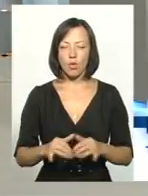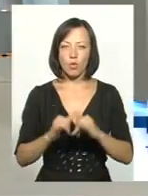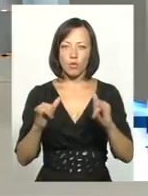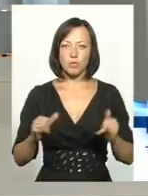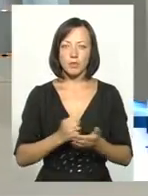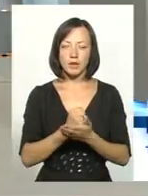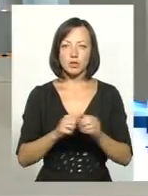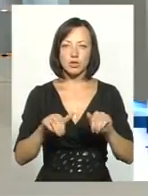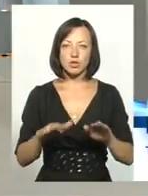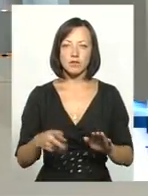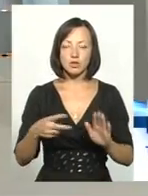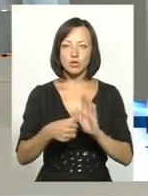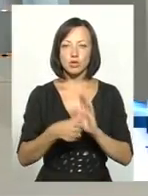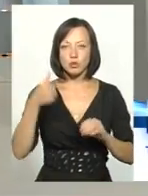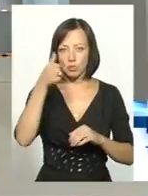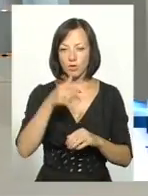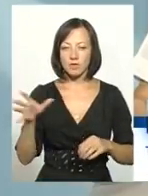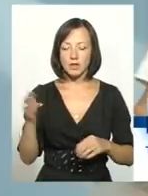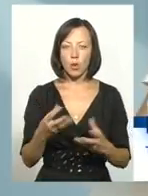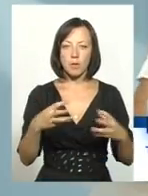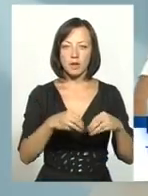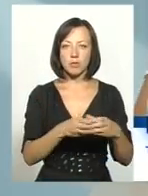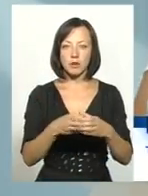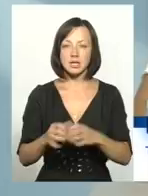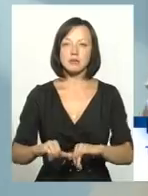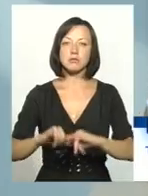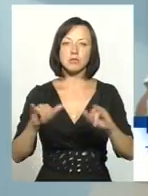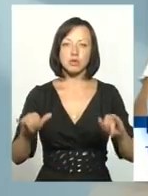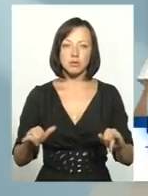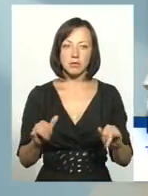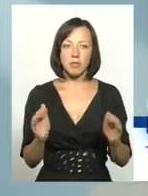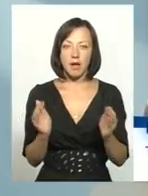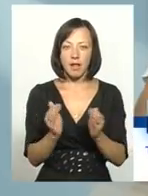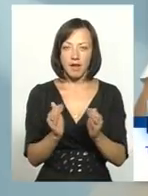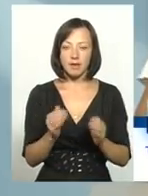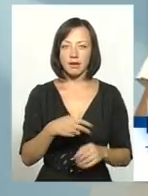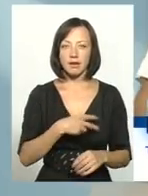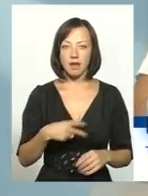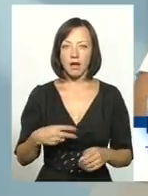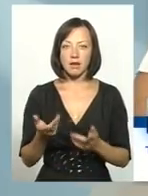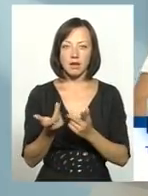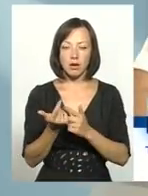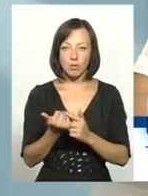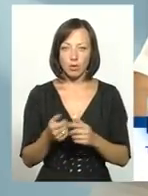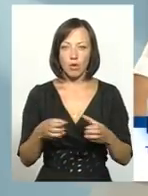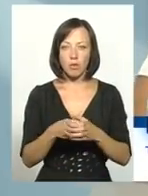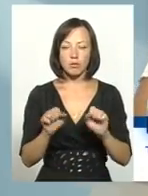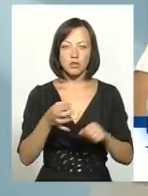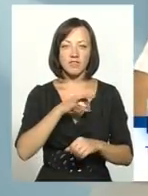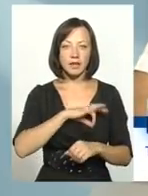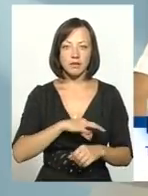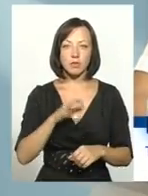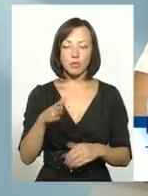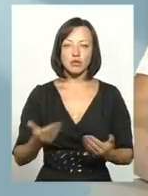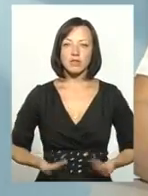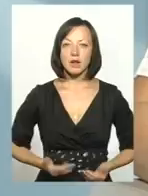прийнято рішення в 2006 році і всі об'єднані громади збільшили. Тобто, маленька Данія, але вона рахує, що громада може бути ефективна, якщо